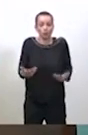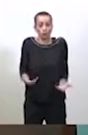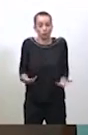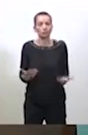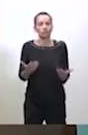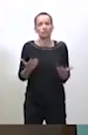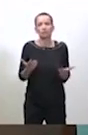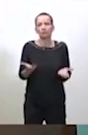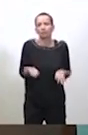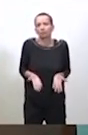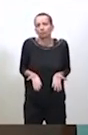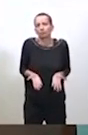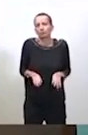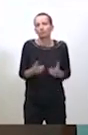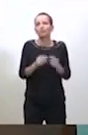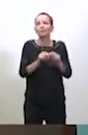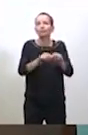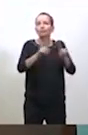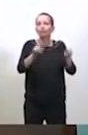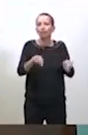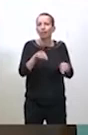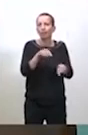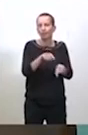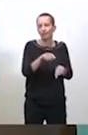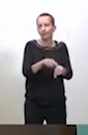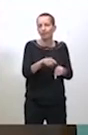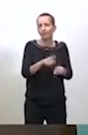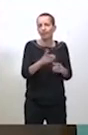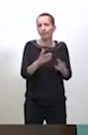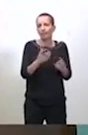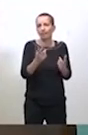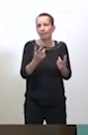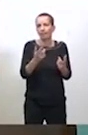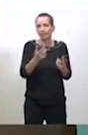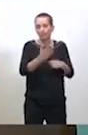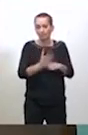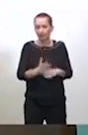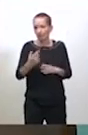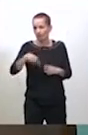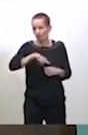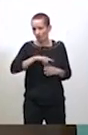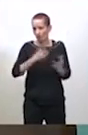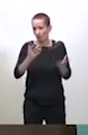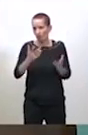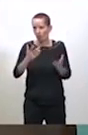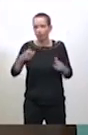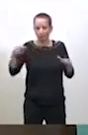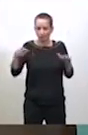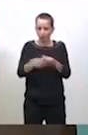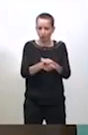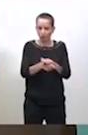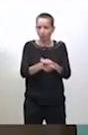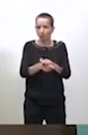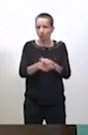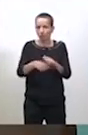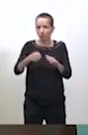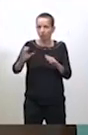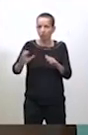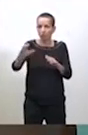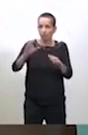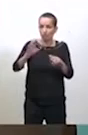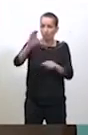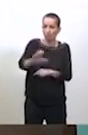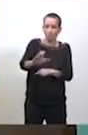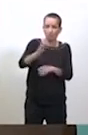le budget, le financement de la totalité des investissements prévus, et qu'en général on fait tomber